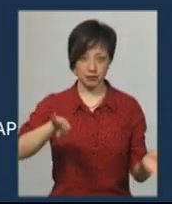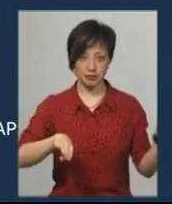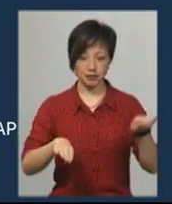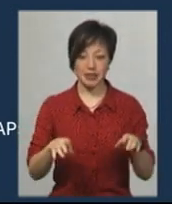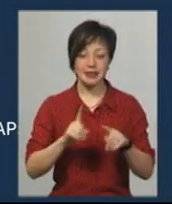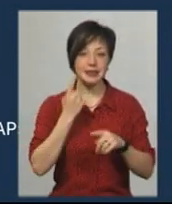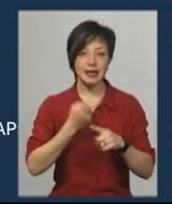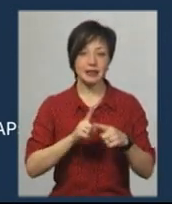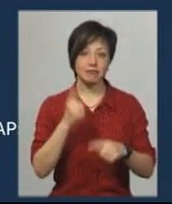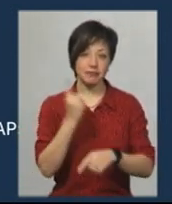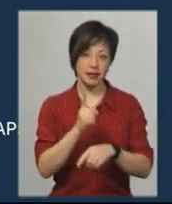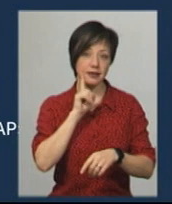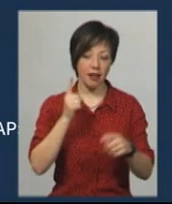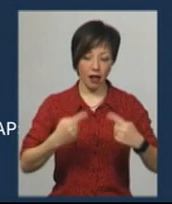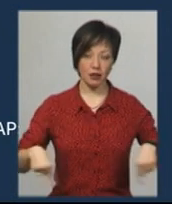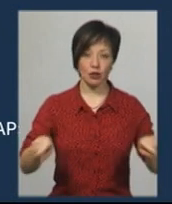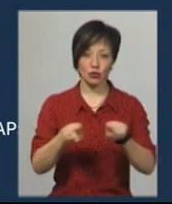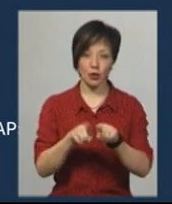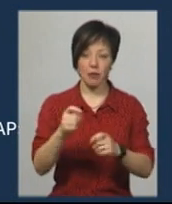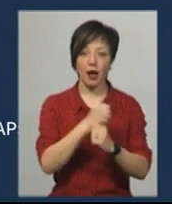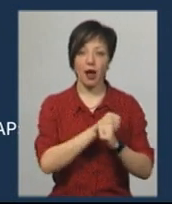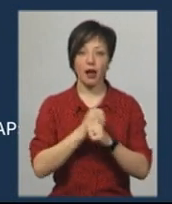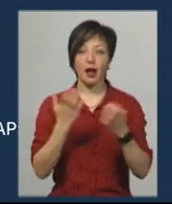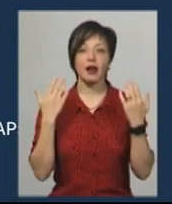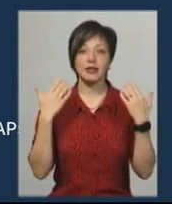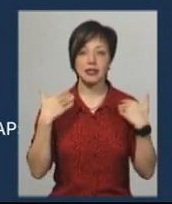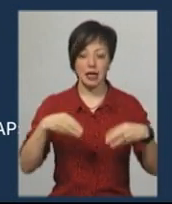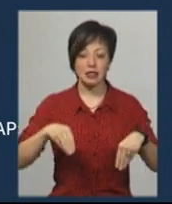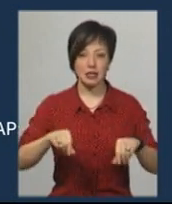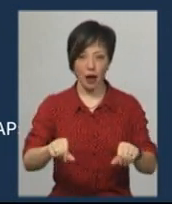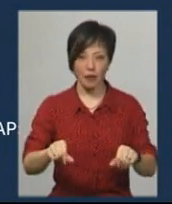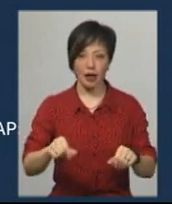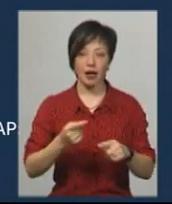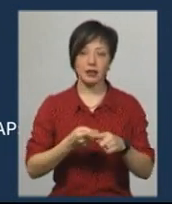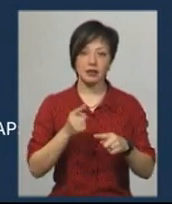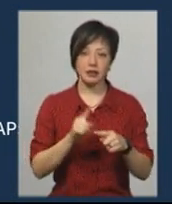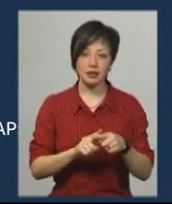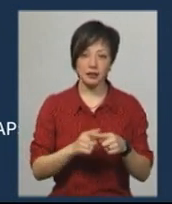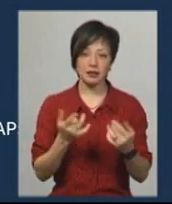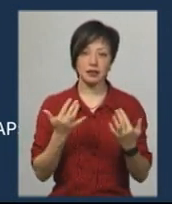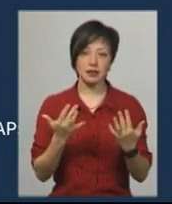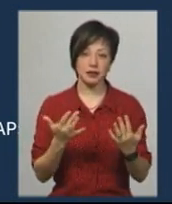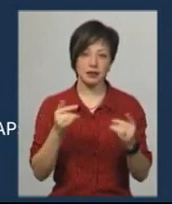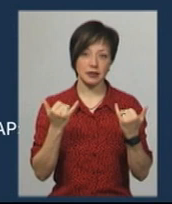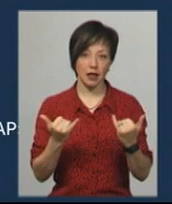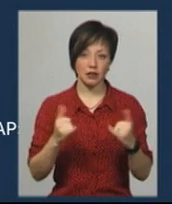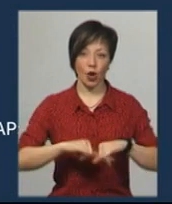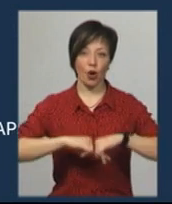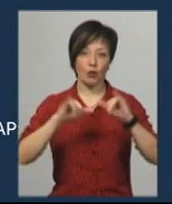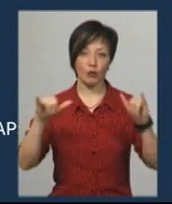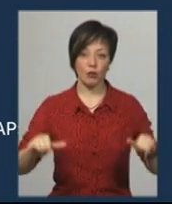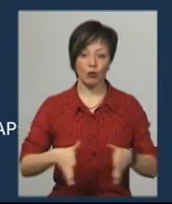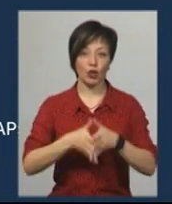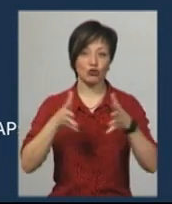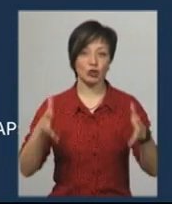призначення там було як рекреаційні землі. Тобто, наскільки там зараз розвиваються масштаби